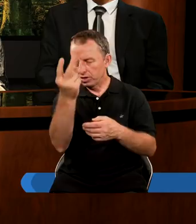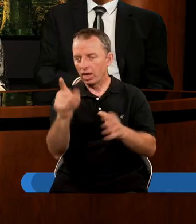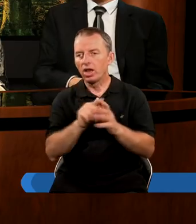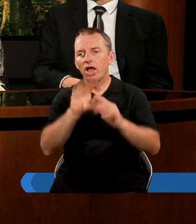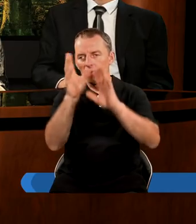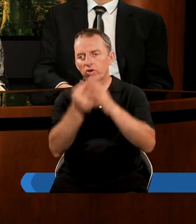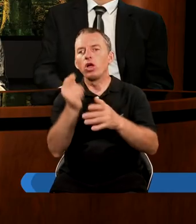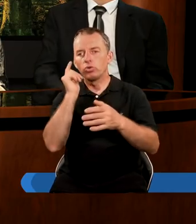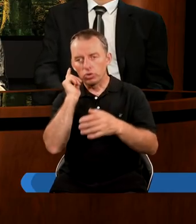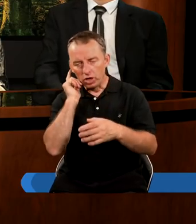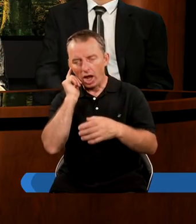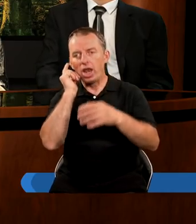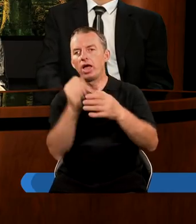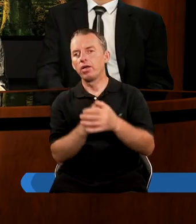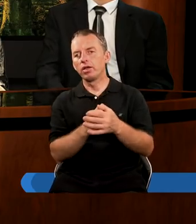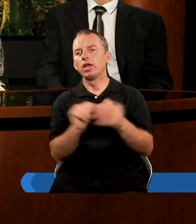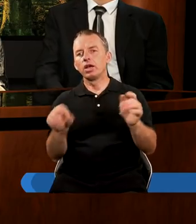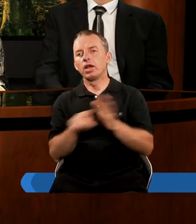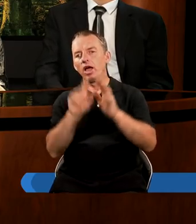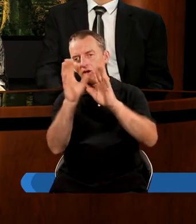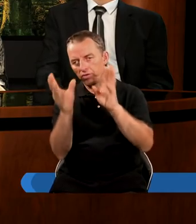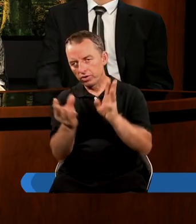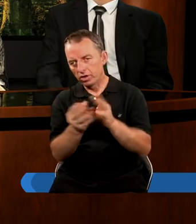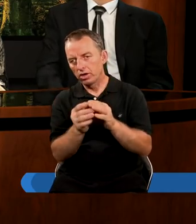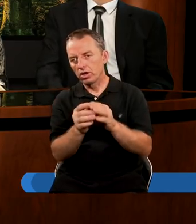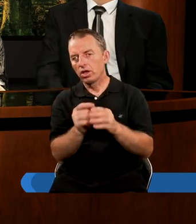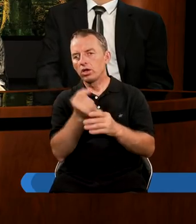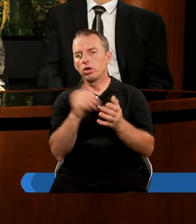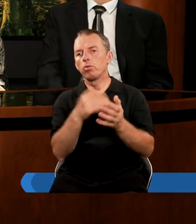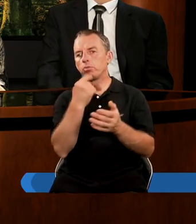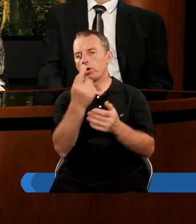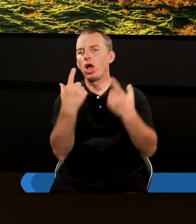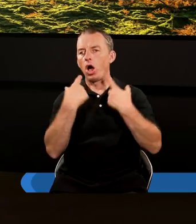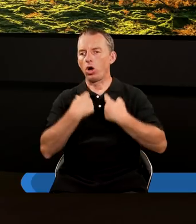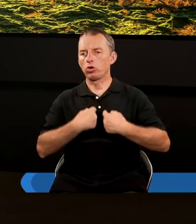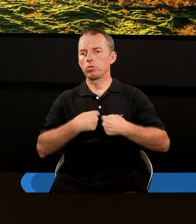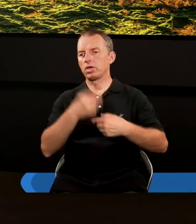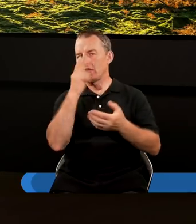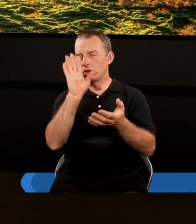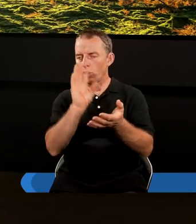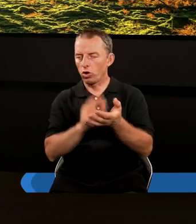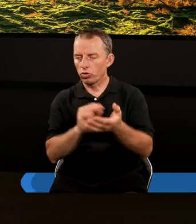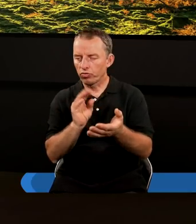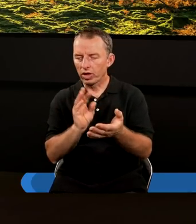dla wszystkich, słyszalne dla wszystkich. Muszę Wam powiedzieć takie moje osobiste doświadczenie,